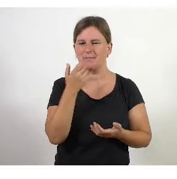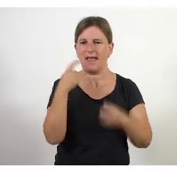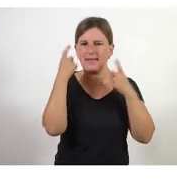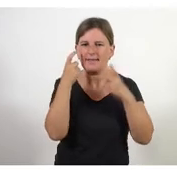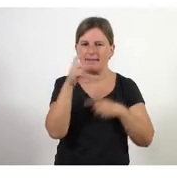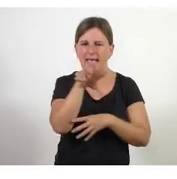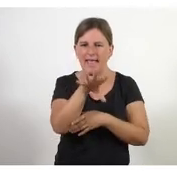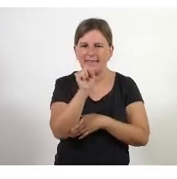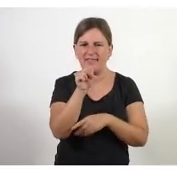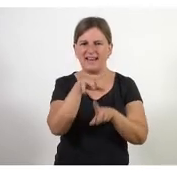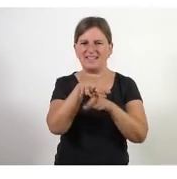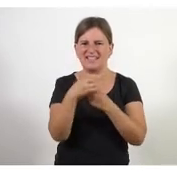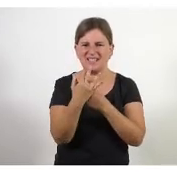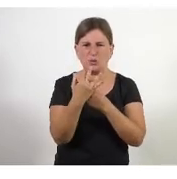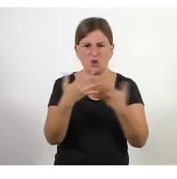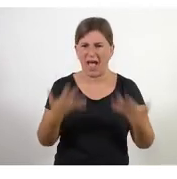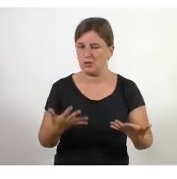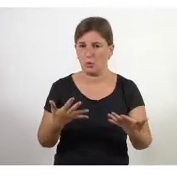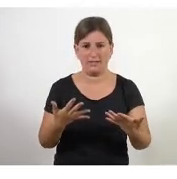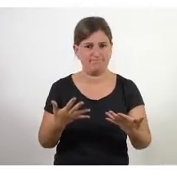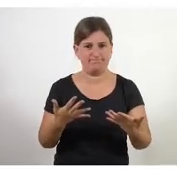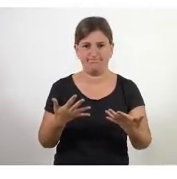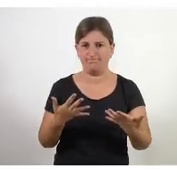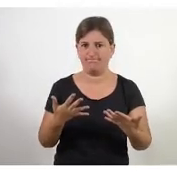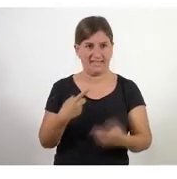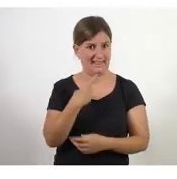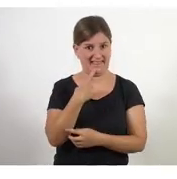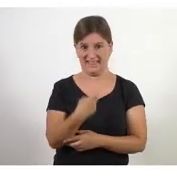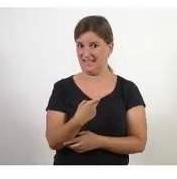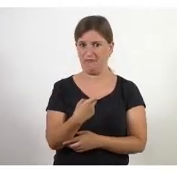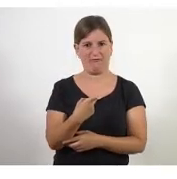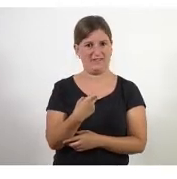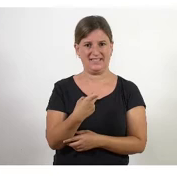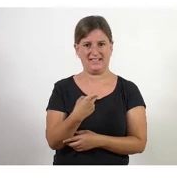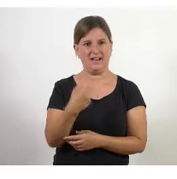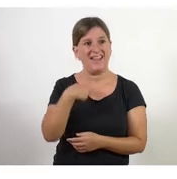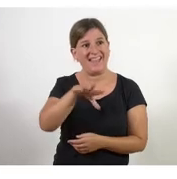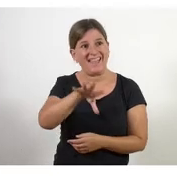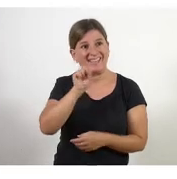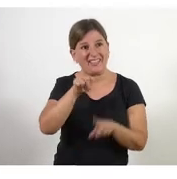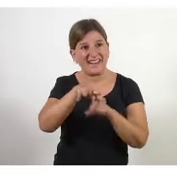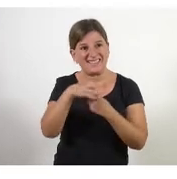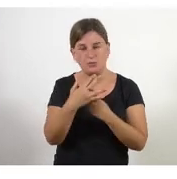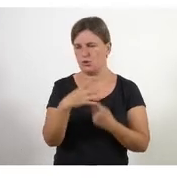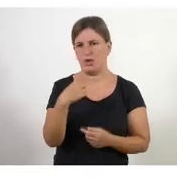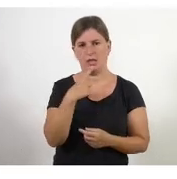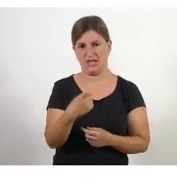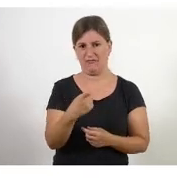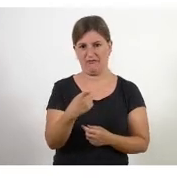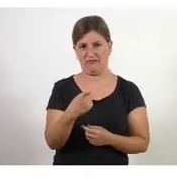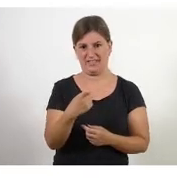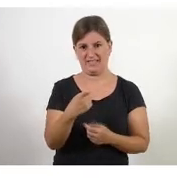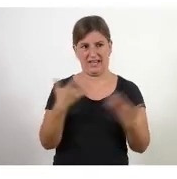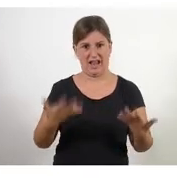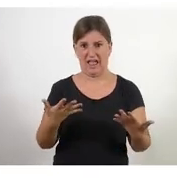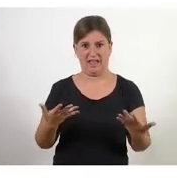entendre el que està passant ara és molt difícil que puguis entendre el que està passant ara perquè és